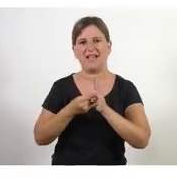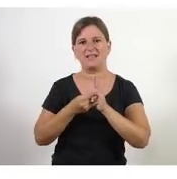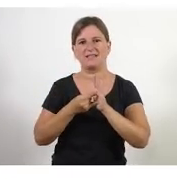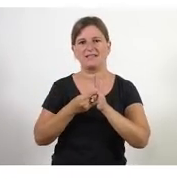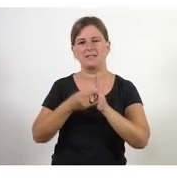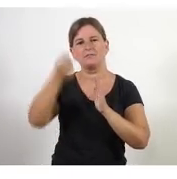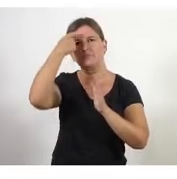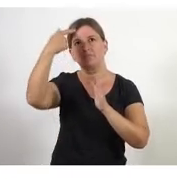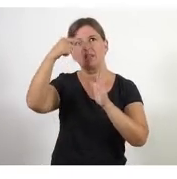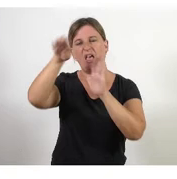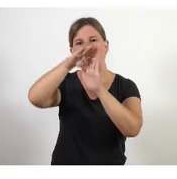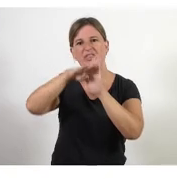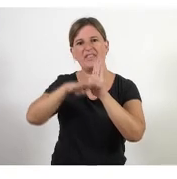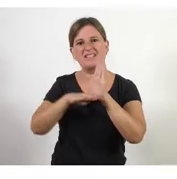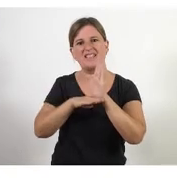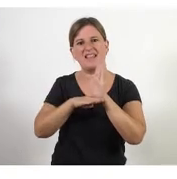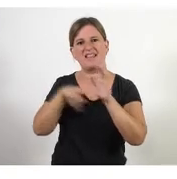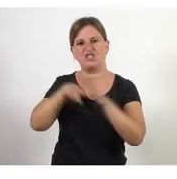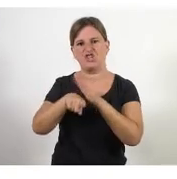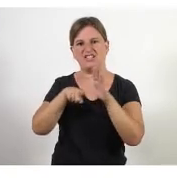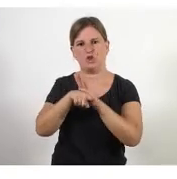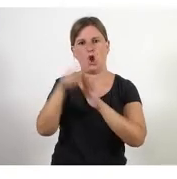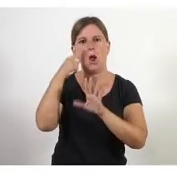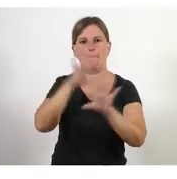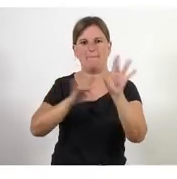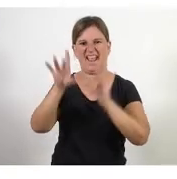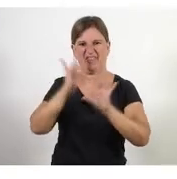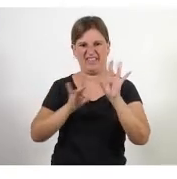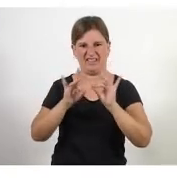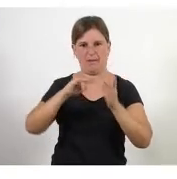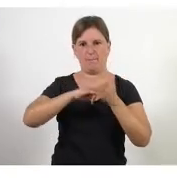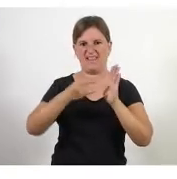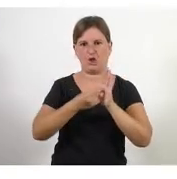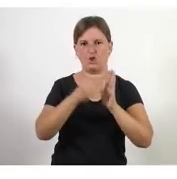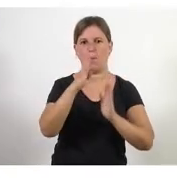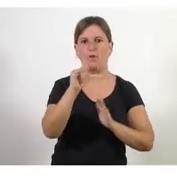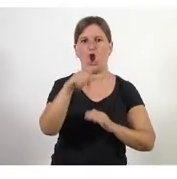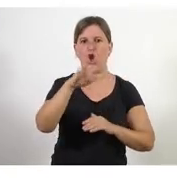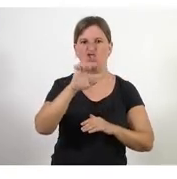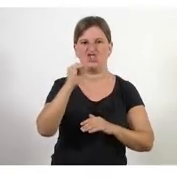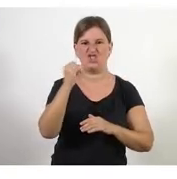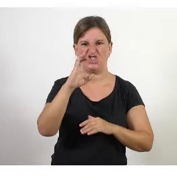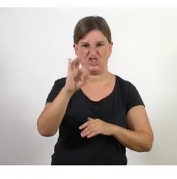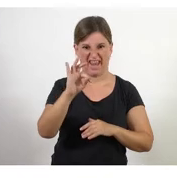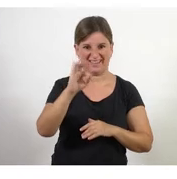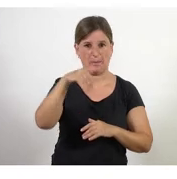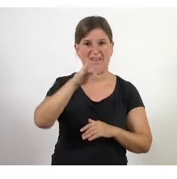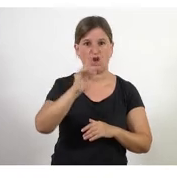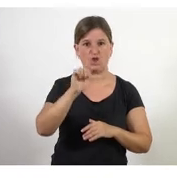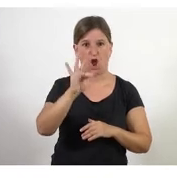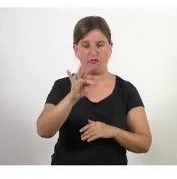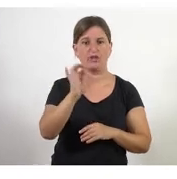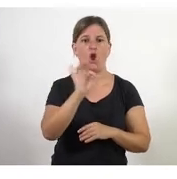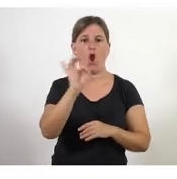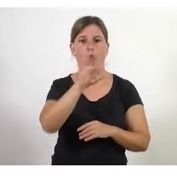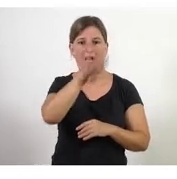amb una gestió predictiva amb Microsoft Project amb l'Excel amb típicament com ens demanen moltes